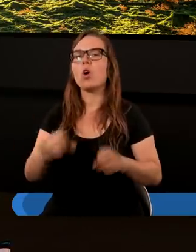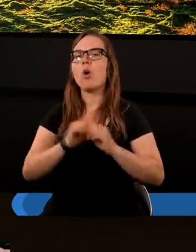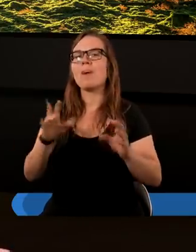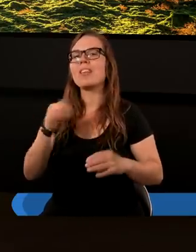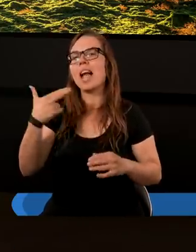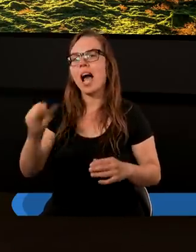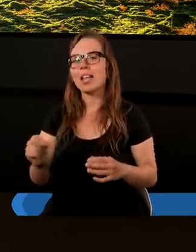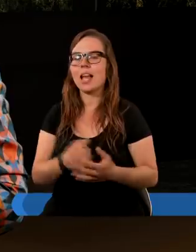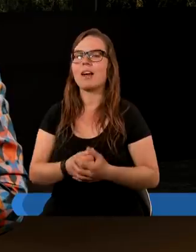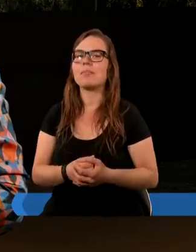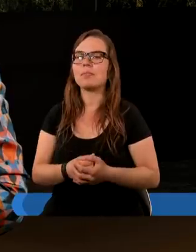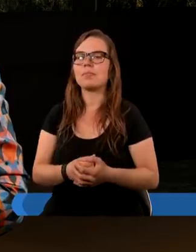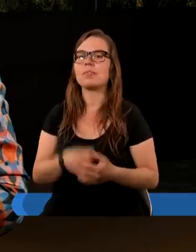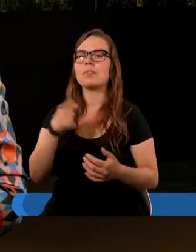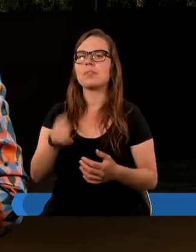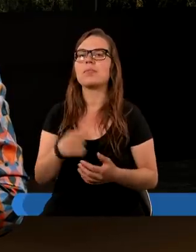Apokalipsy.